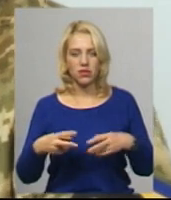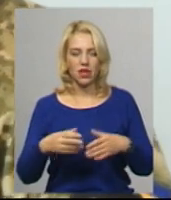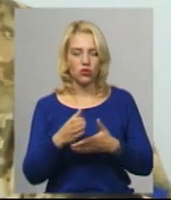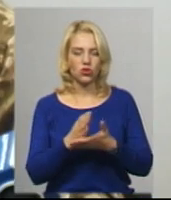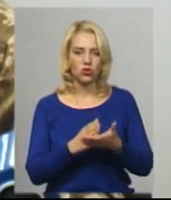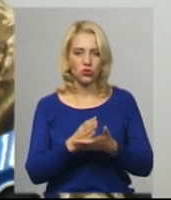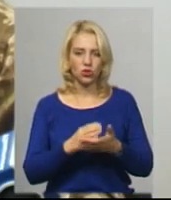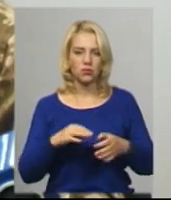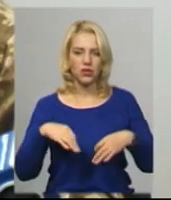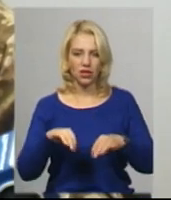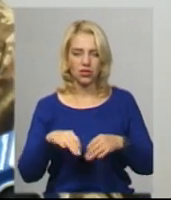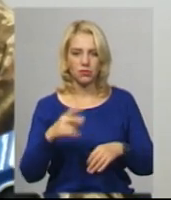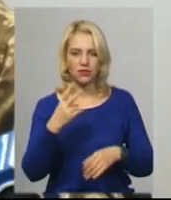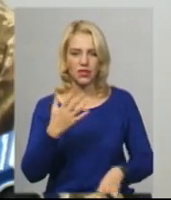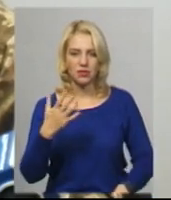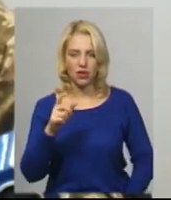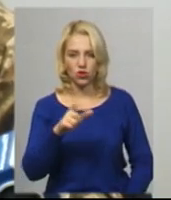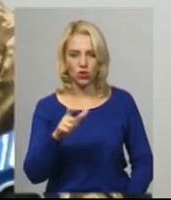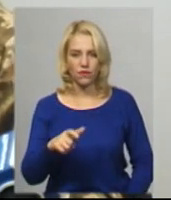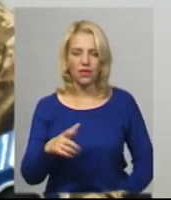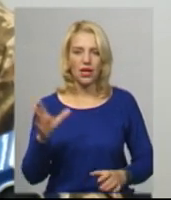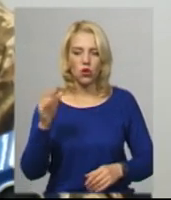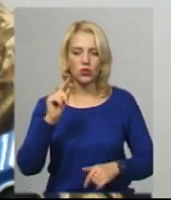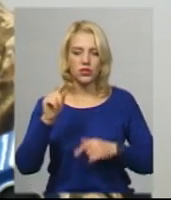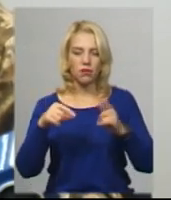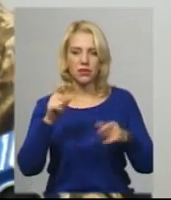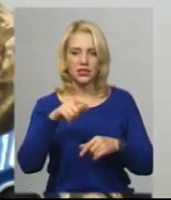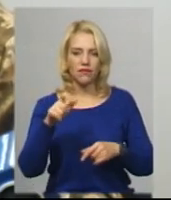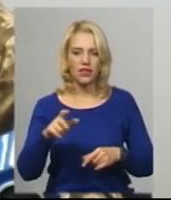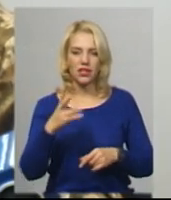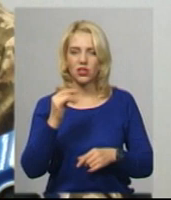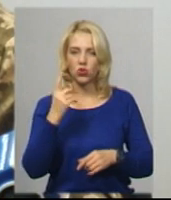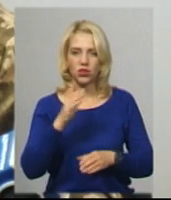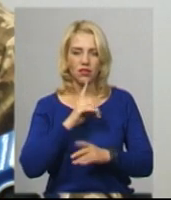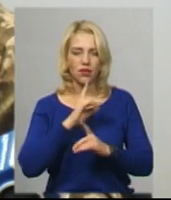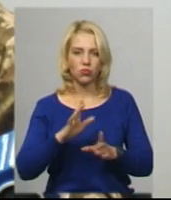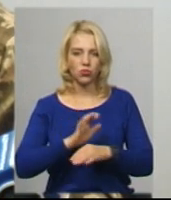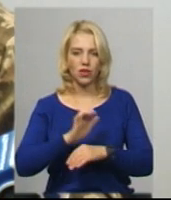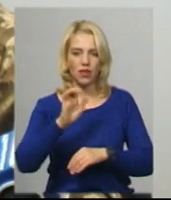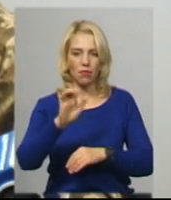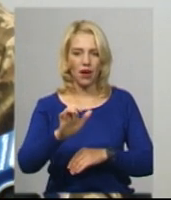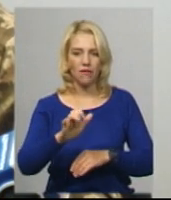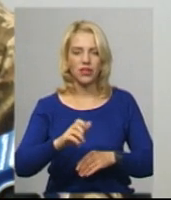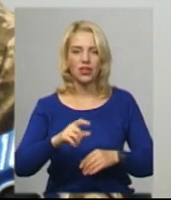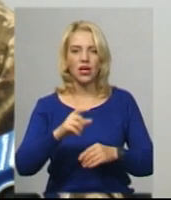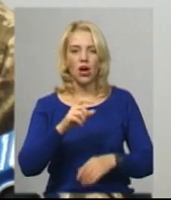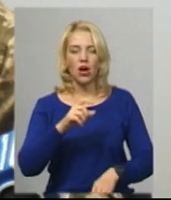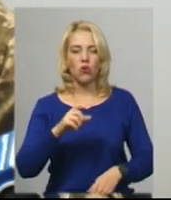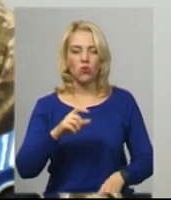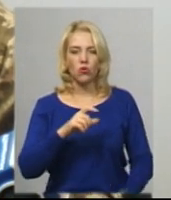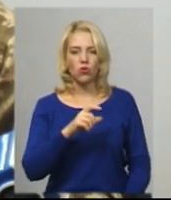чоловік. Усі призовники, які будуть призиватися цього року, жоден призовник не буде направлений в зону проведення